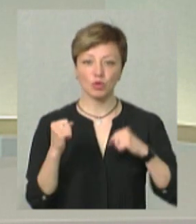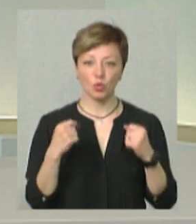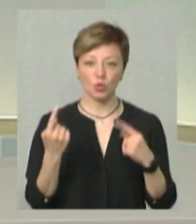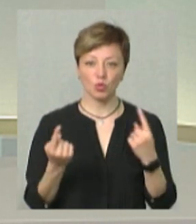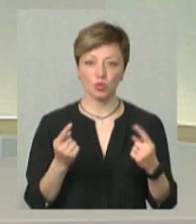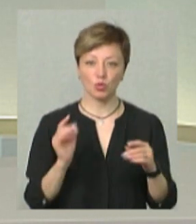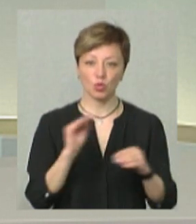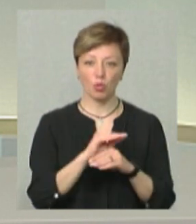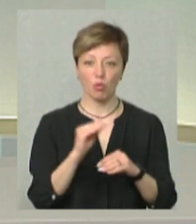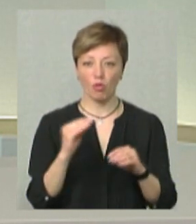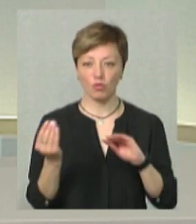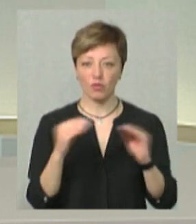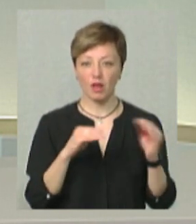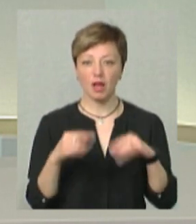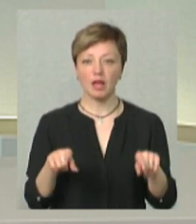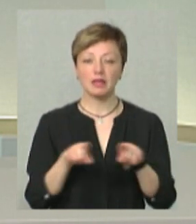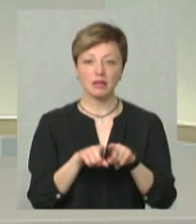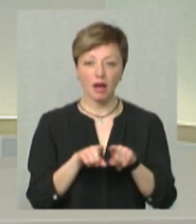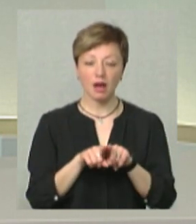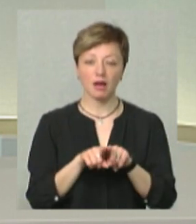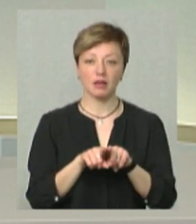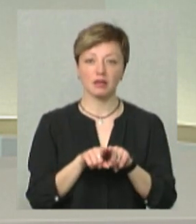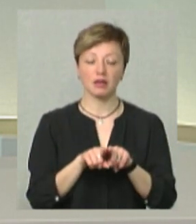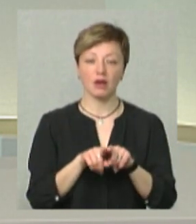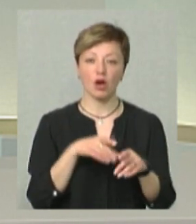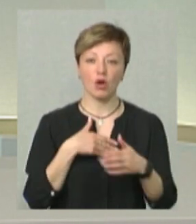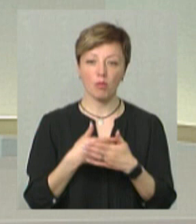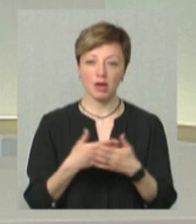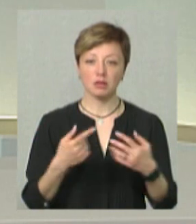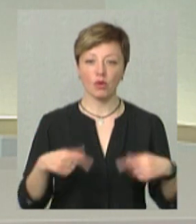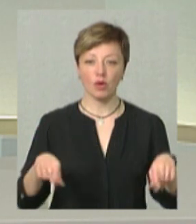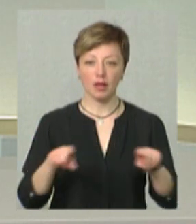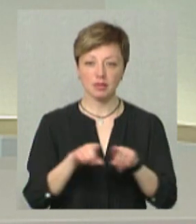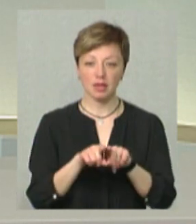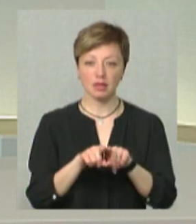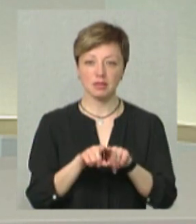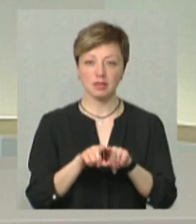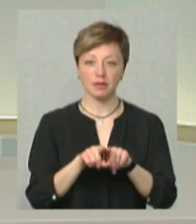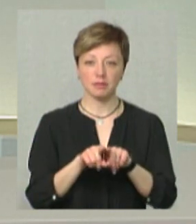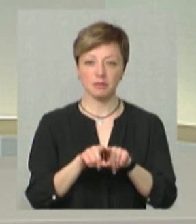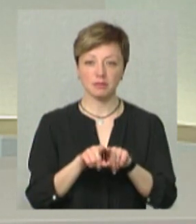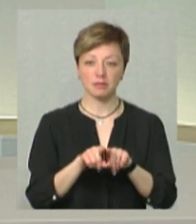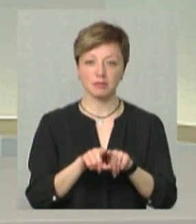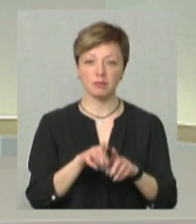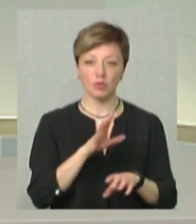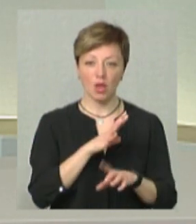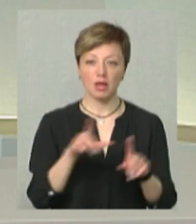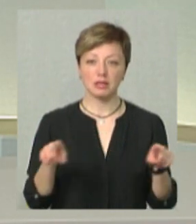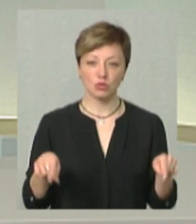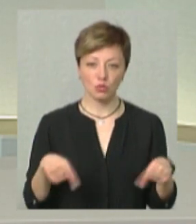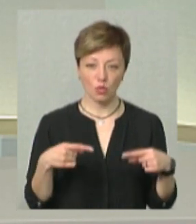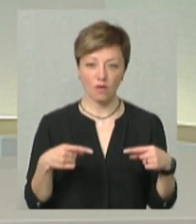доповнювали. Тобто, і отак громадська організація була незаснована.